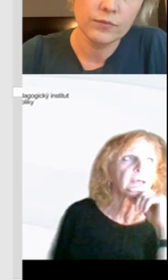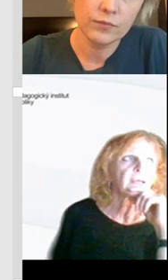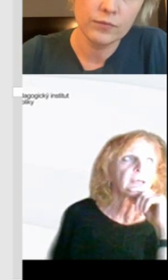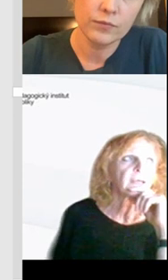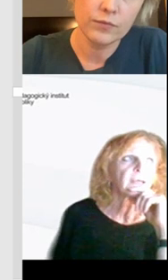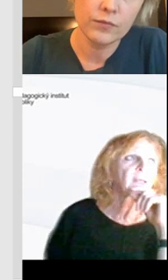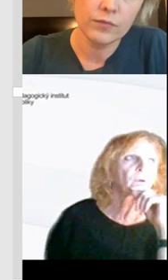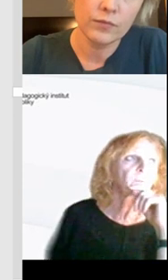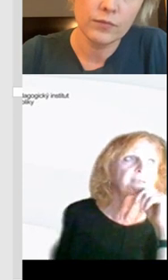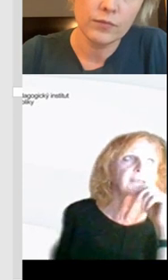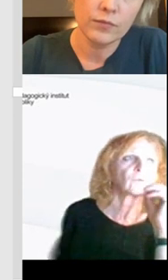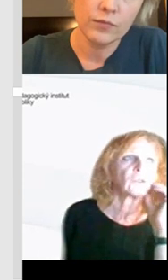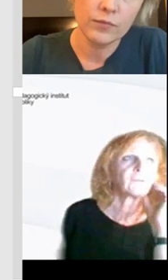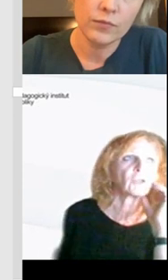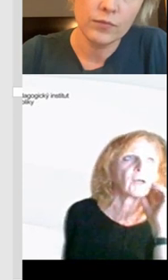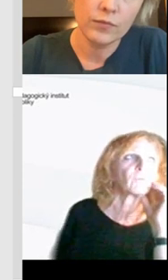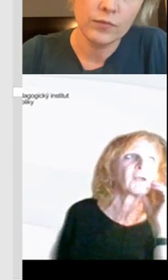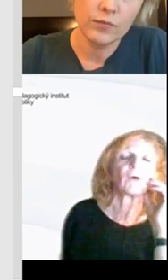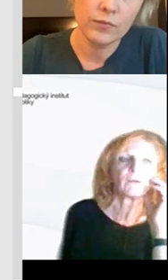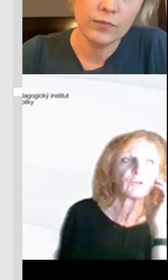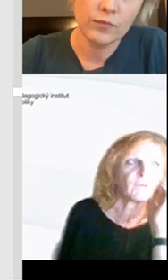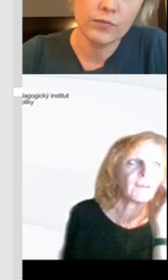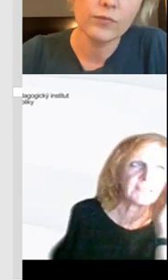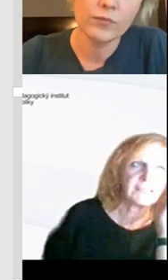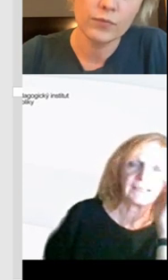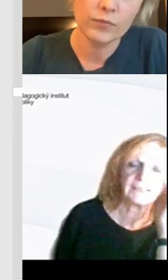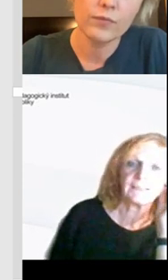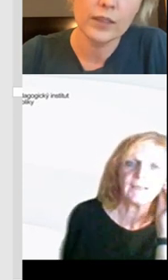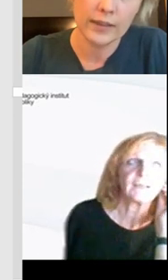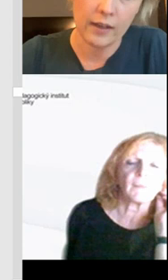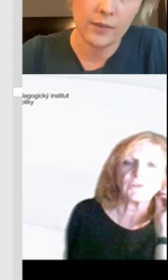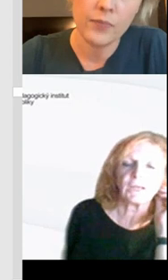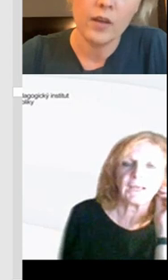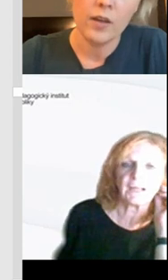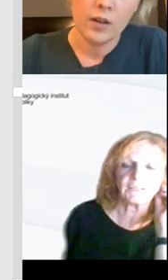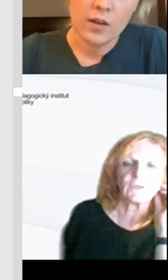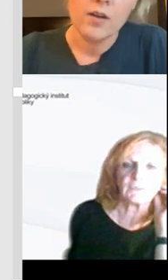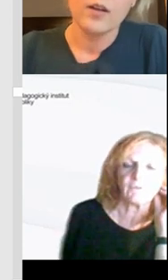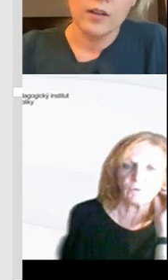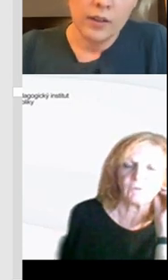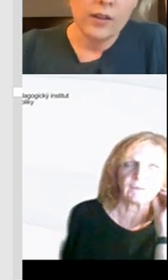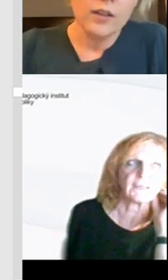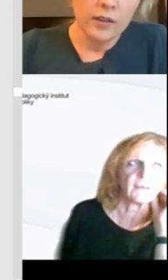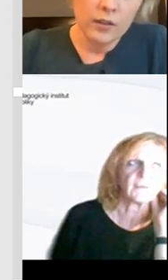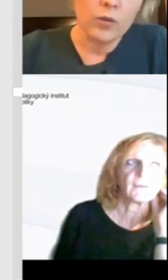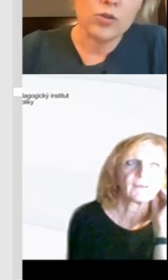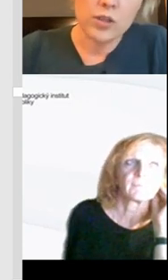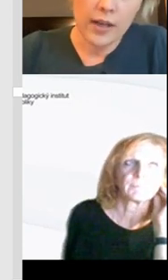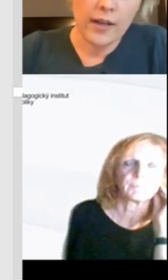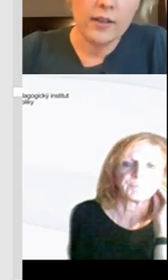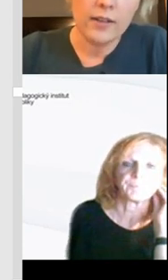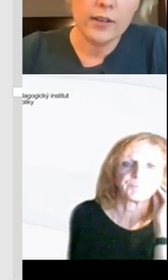kontrolu, takže mimo psaní jednoduchý vět článku mailu, ale už s prvkem sdílení, tam máš nějaké nástroje, které využíváte.